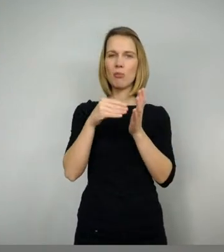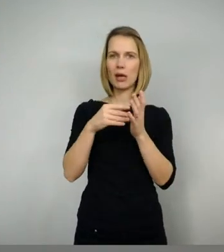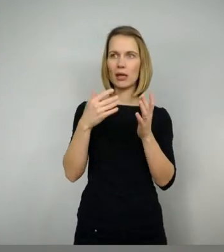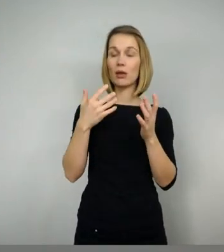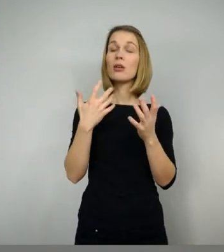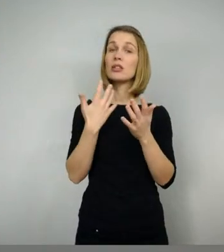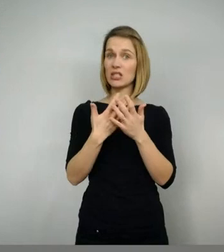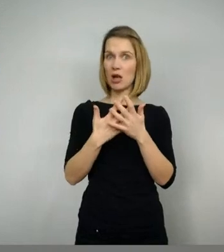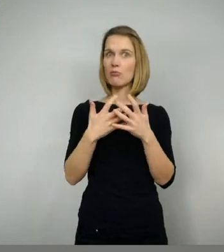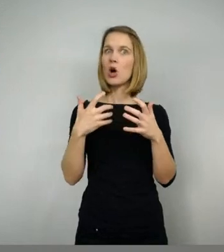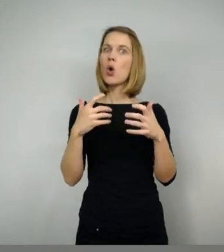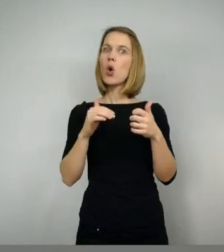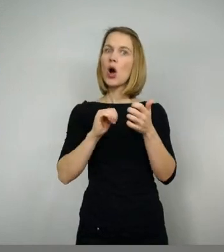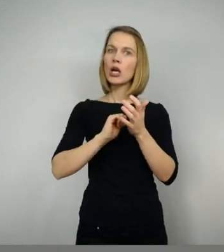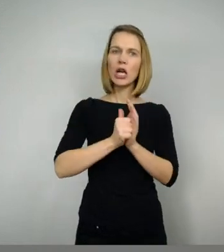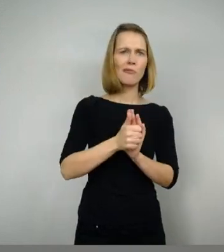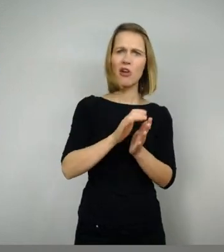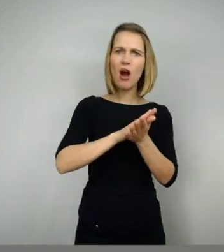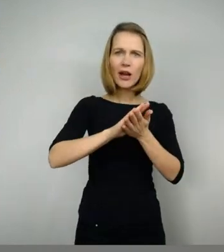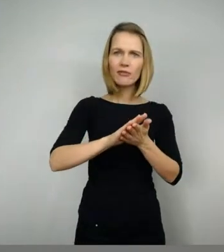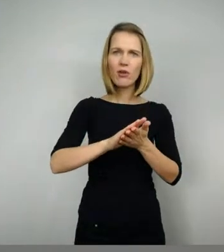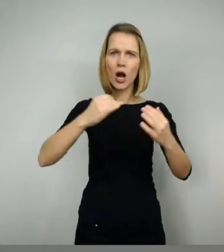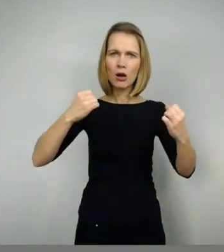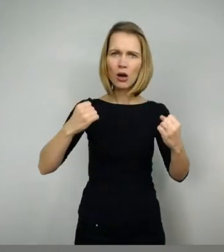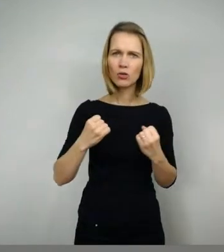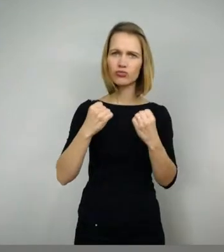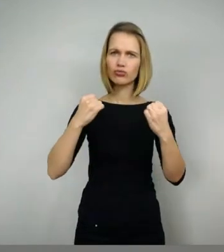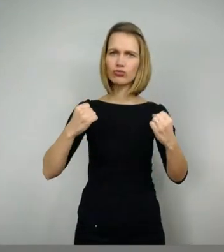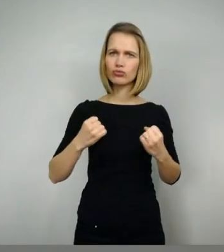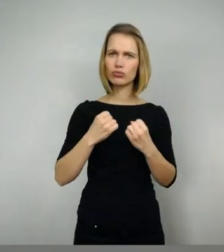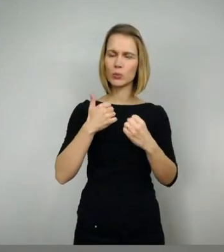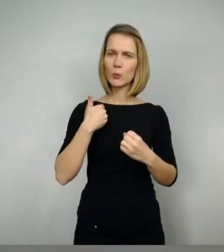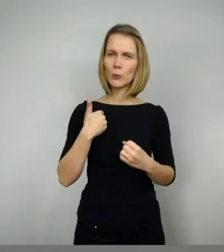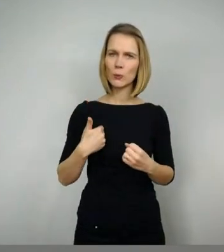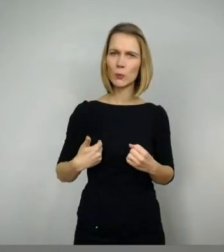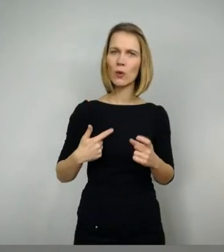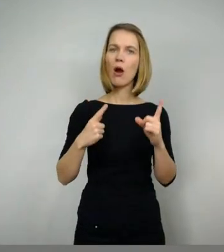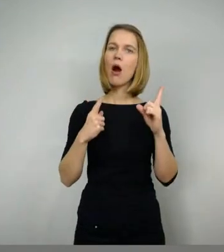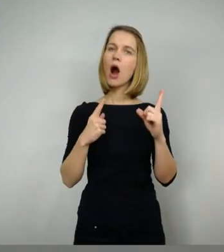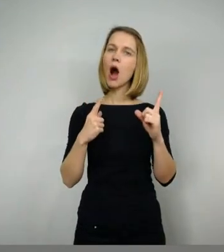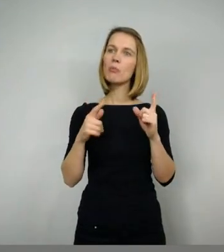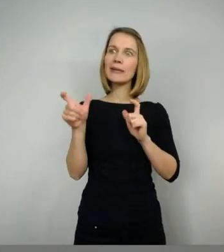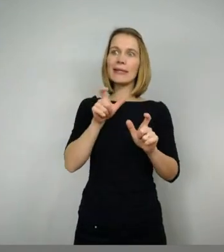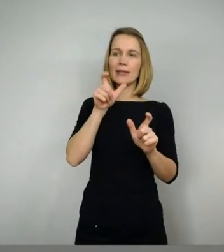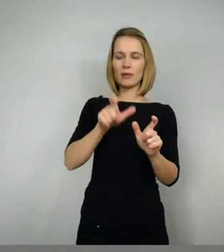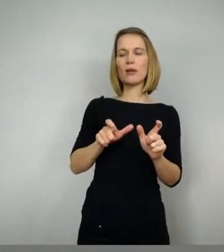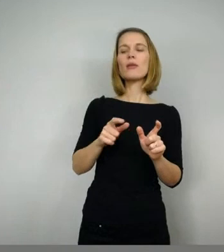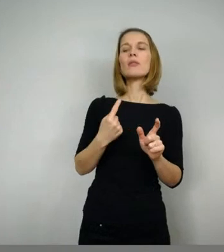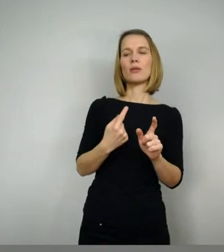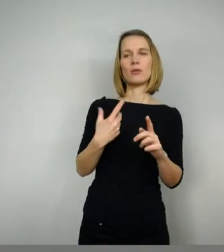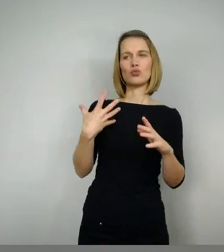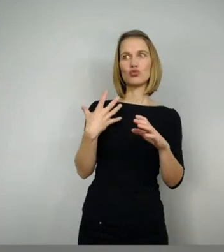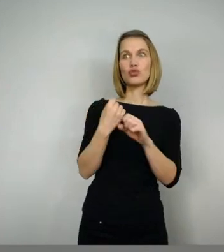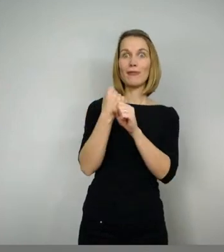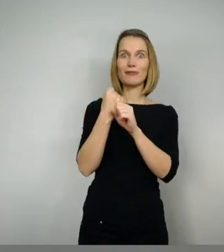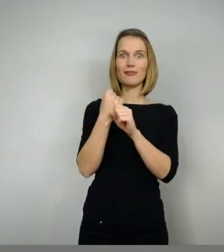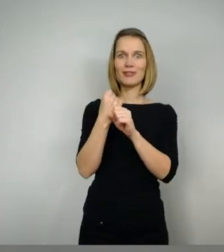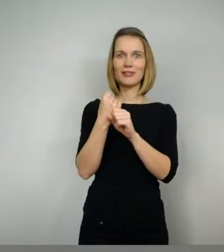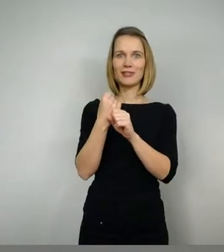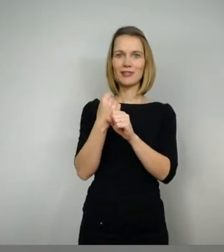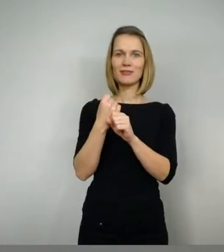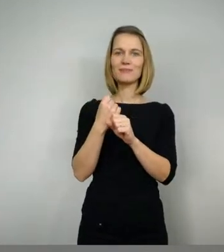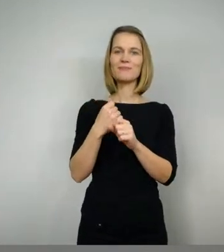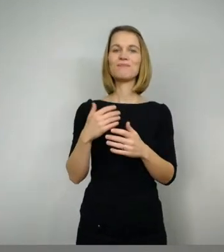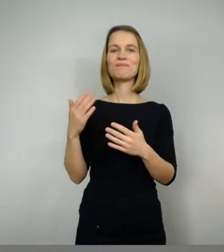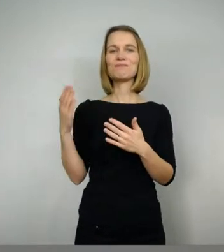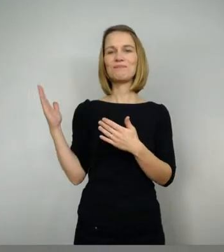und nicht so leicht. Aber wir haben es mit einem wunderbaren Held, Dietrich, zu tun, der es letztendlich schafft. Herr Dietrich, was viel Zorn, er slug es